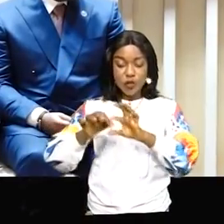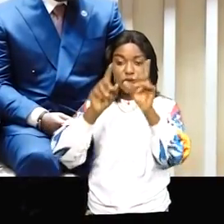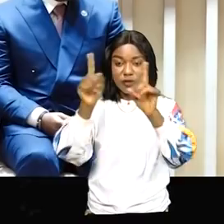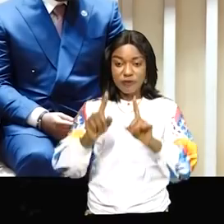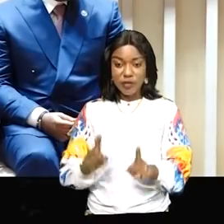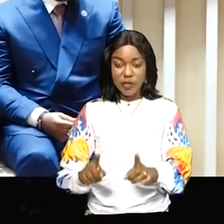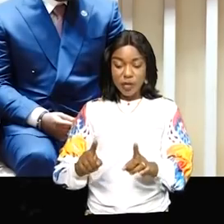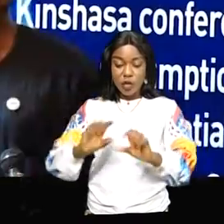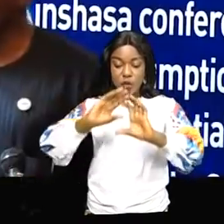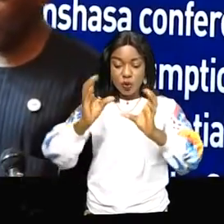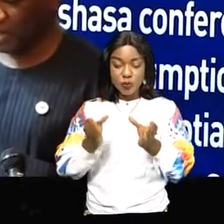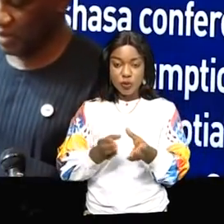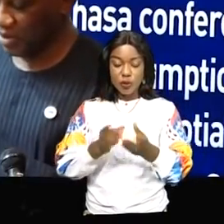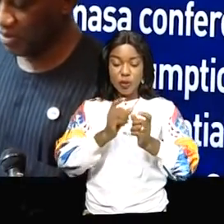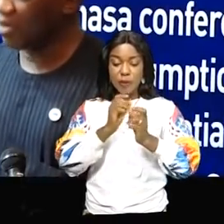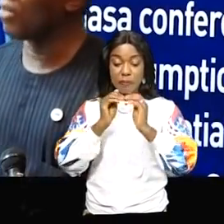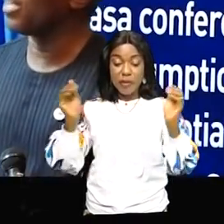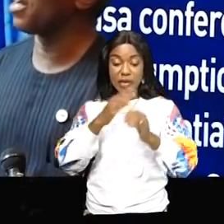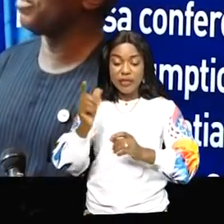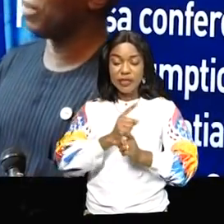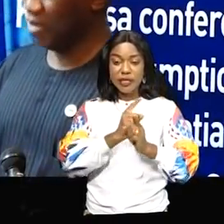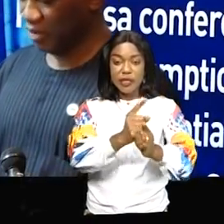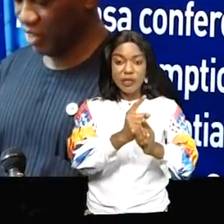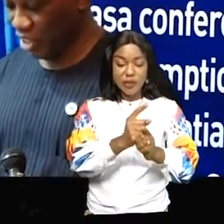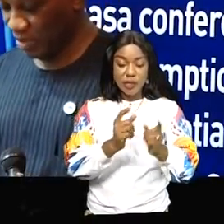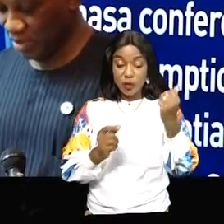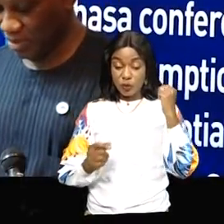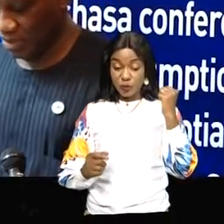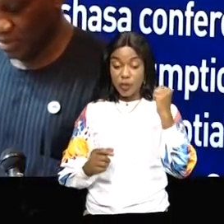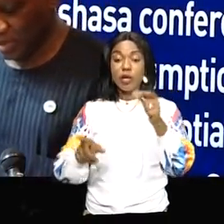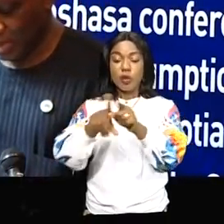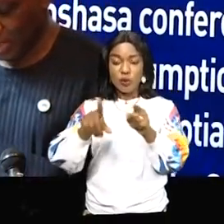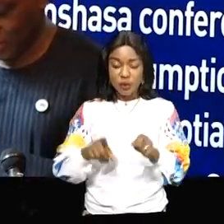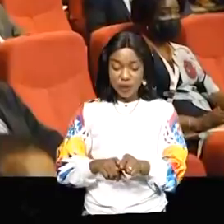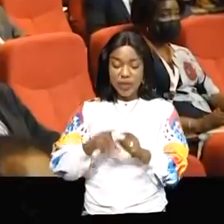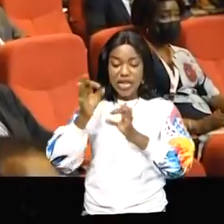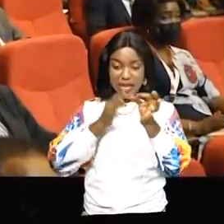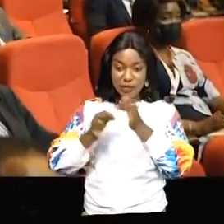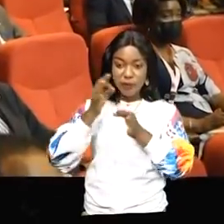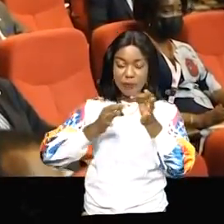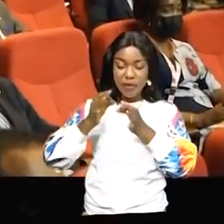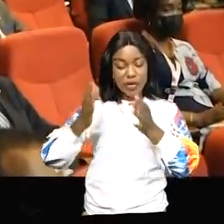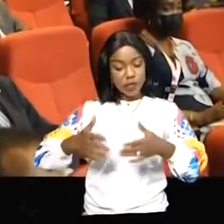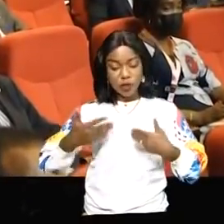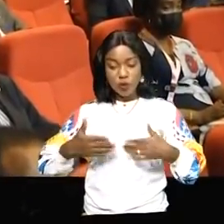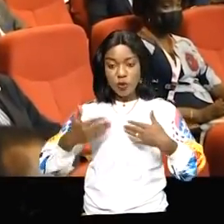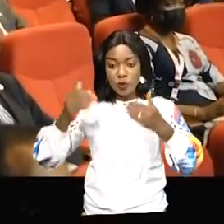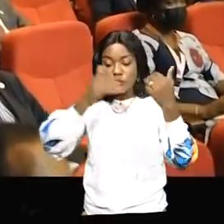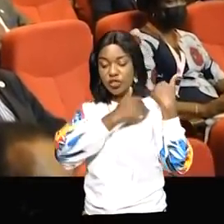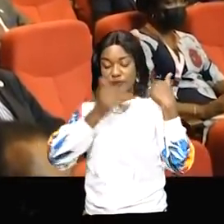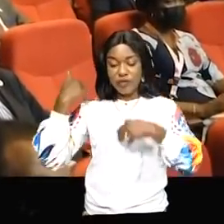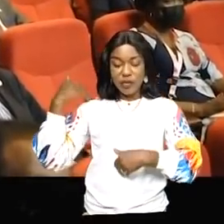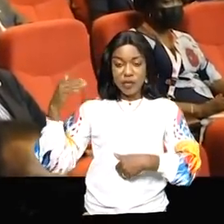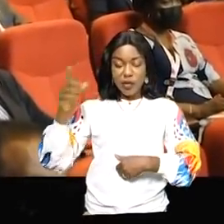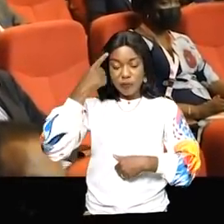et sécurité de l'organisation panafricaine, Bancolet Adéoyé, a exprimé la profonde gratitude au chef de l'État